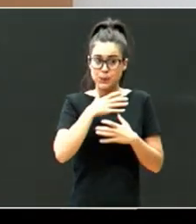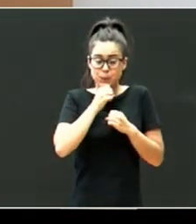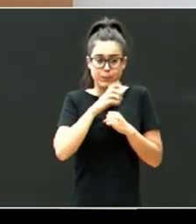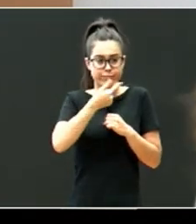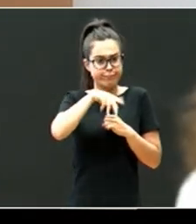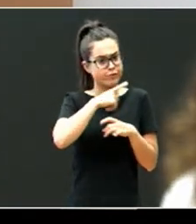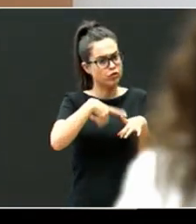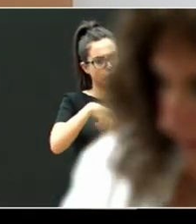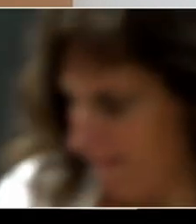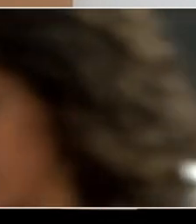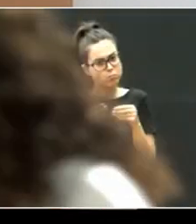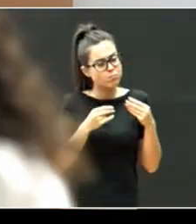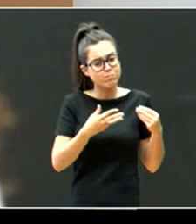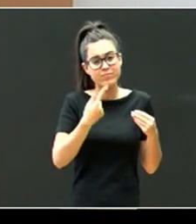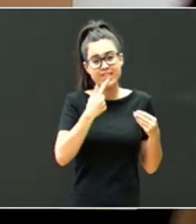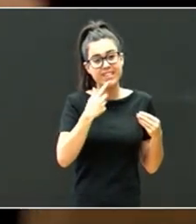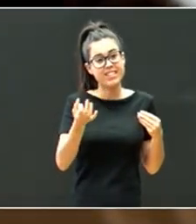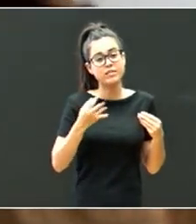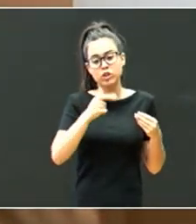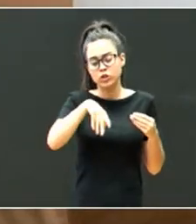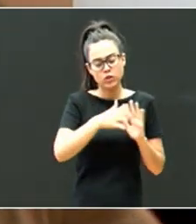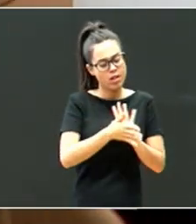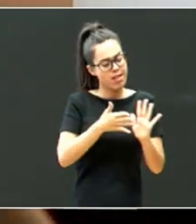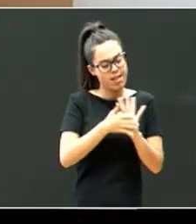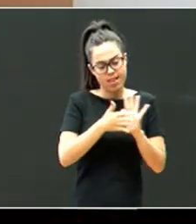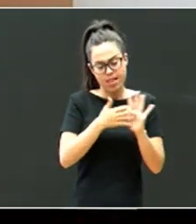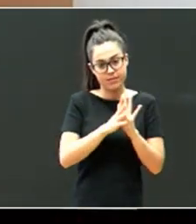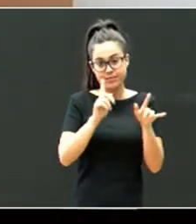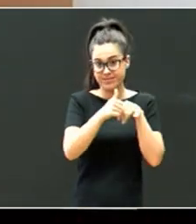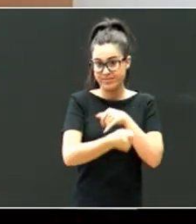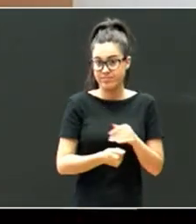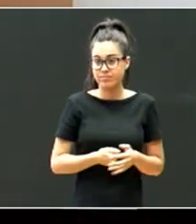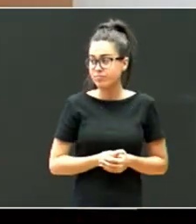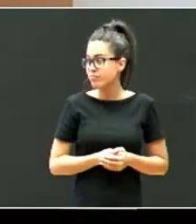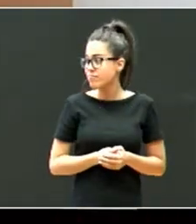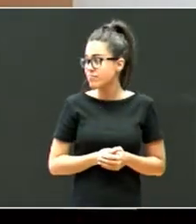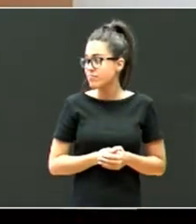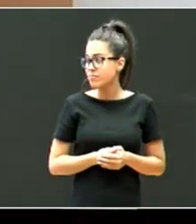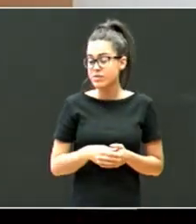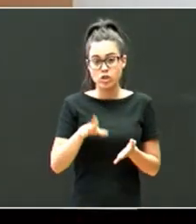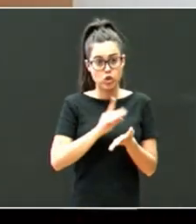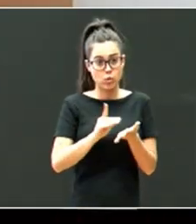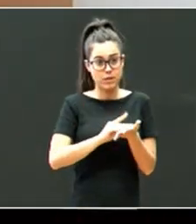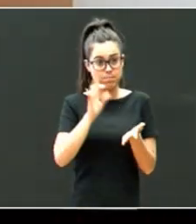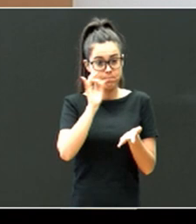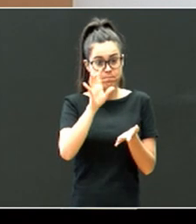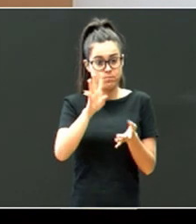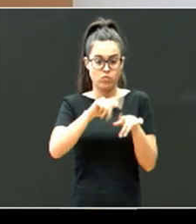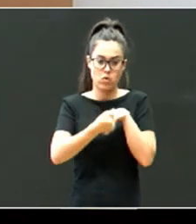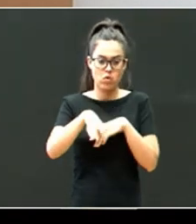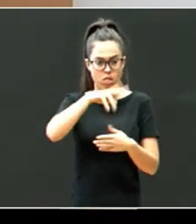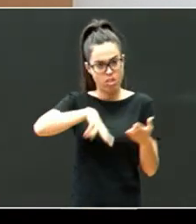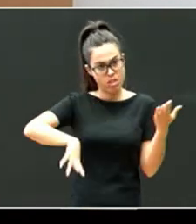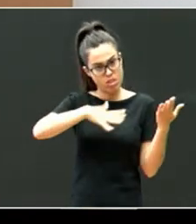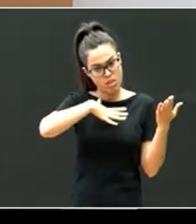esateko, eta labur, labur eta harin egingo dugu. Orduan gero, nola, izegituta daukotzu, dokumentua, irakurri edesak ez